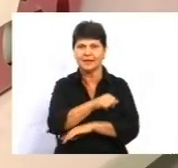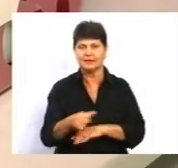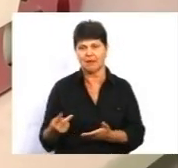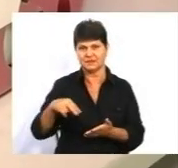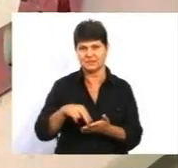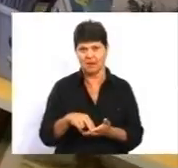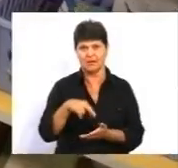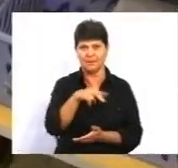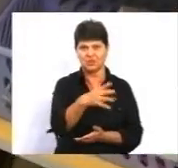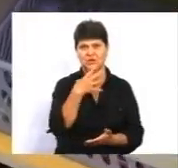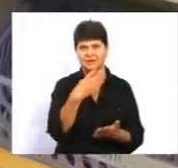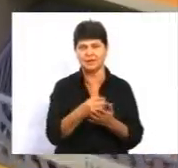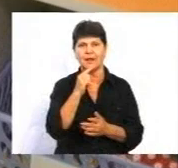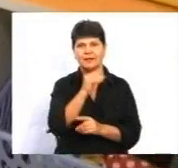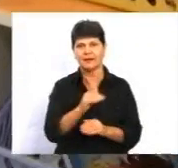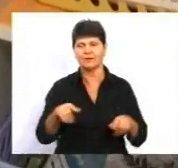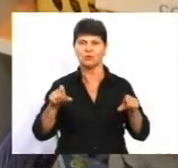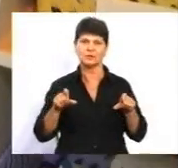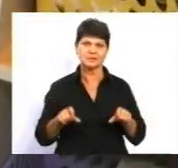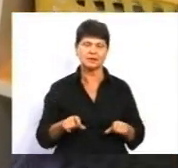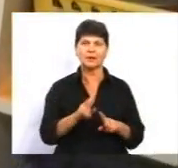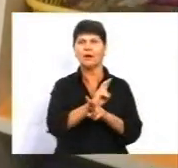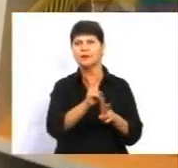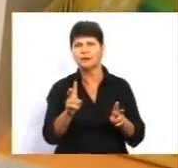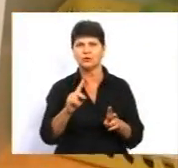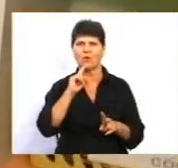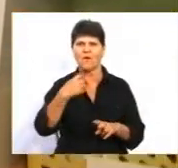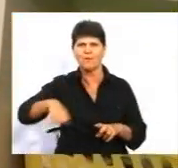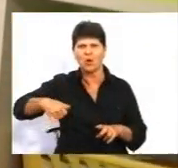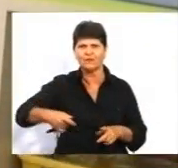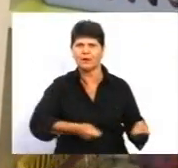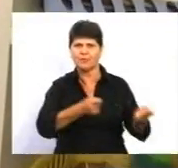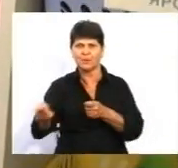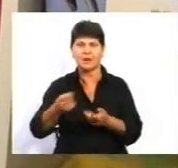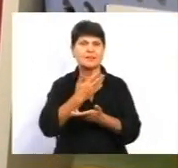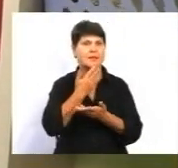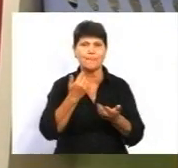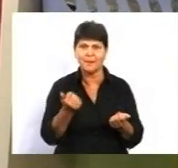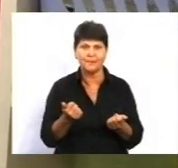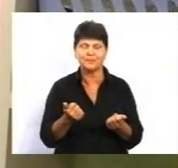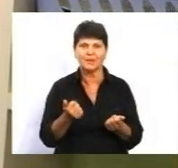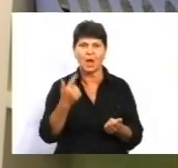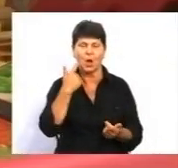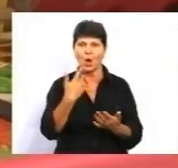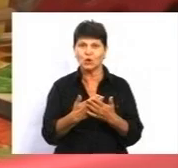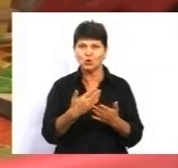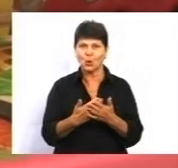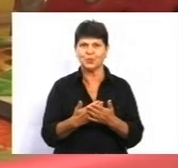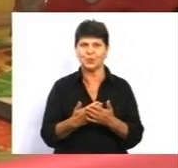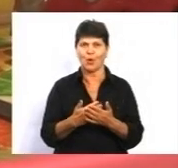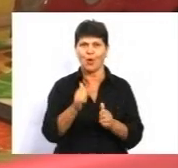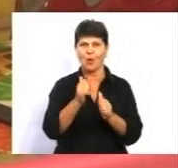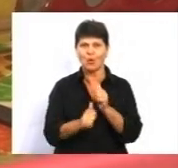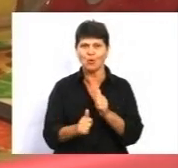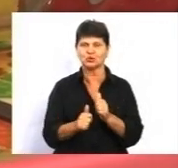і тихенько сіли. Ніхто не носить важкі портфелі додому. Тобто дучин Ілля підходить, бере свій